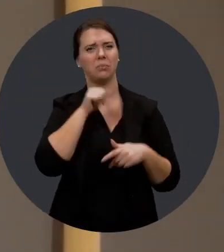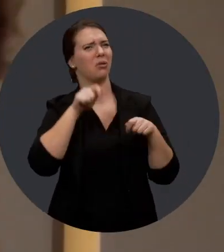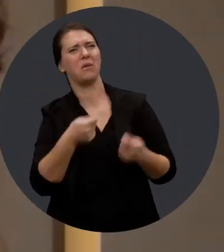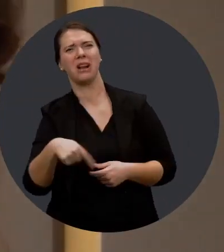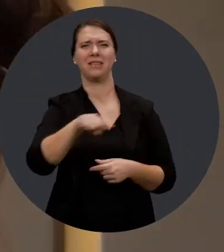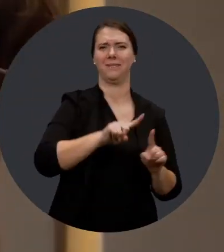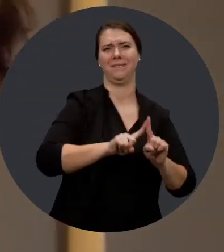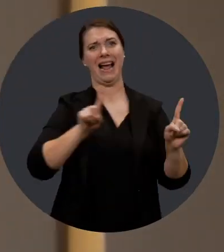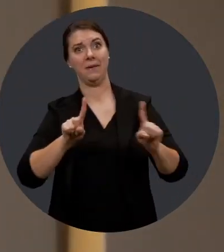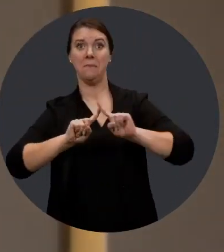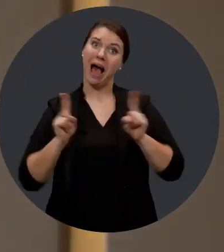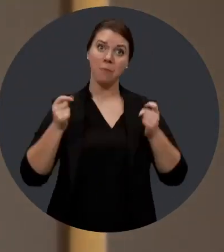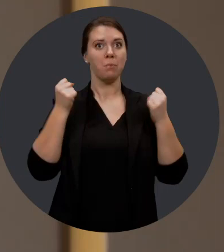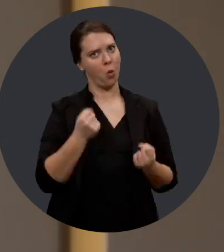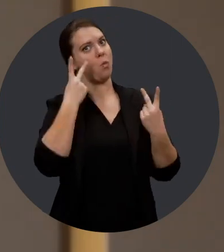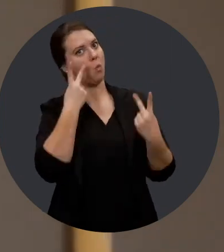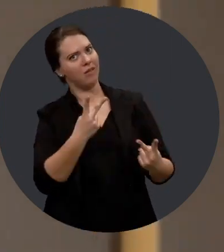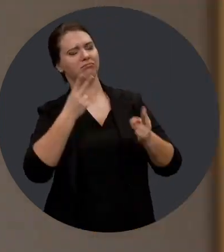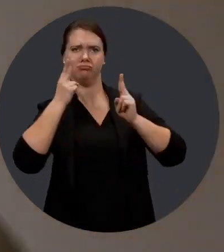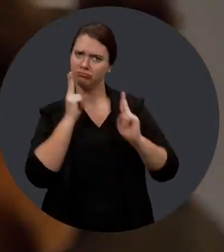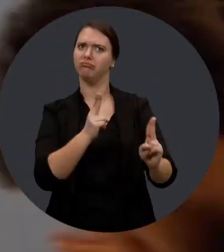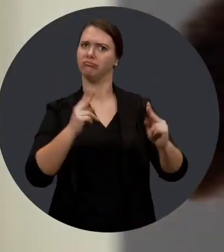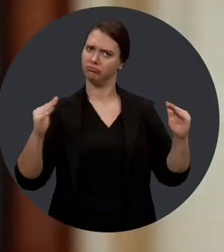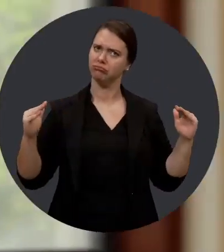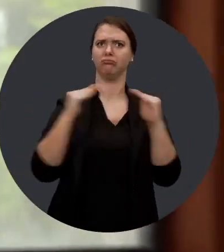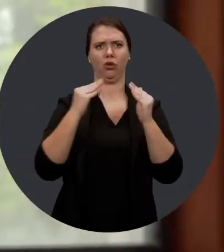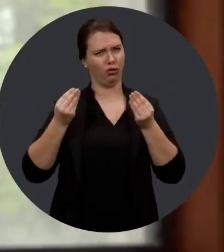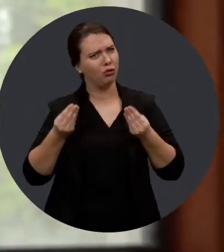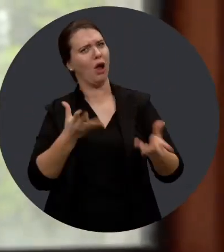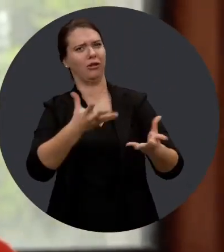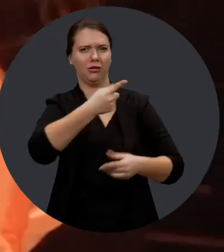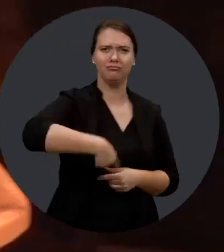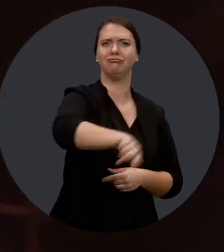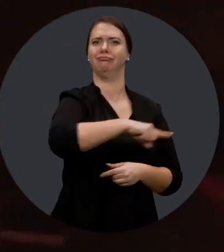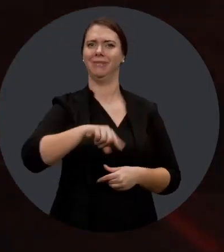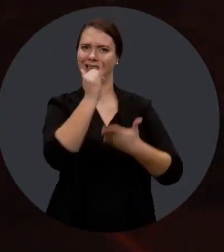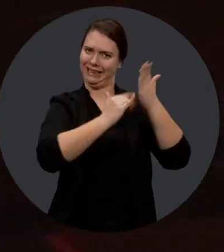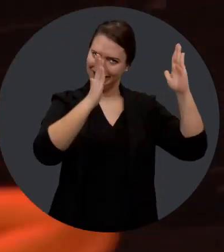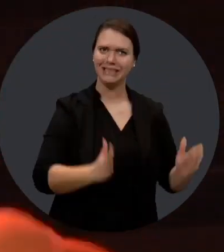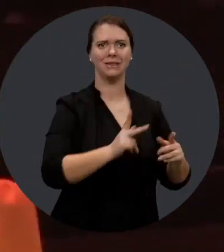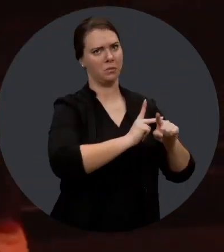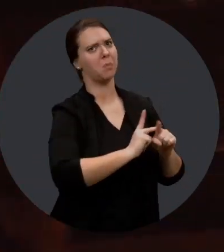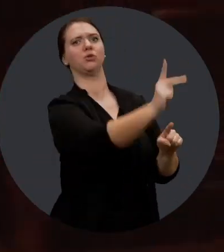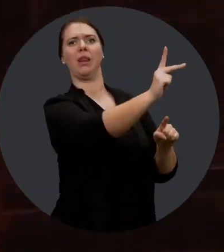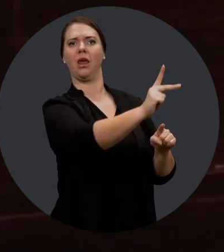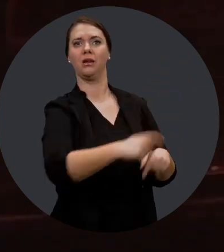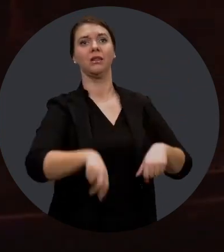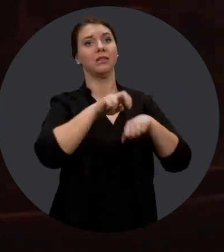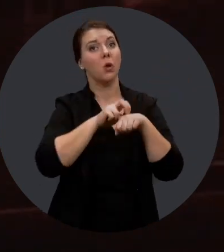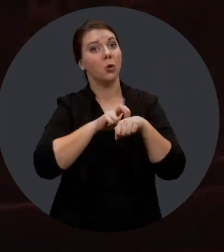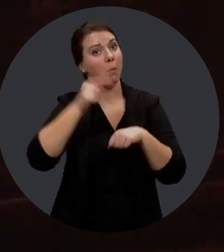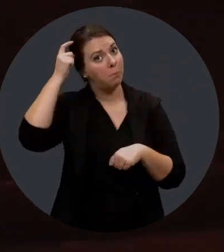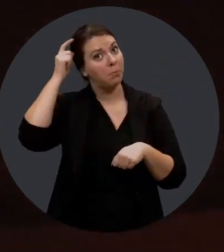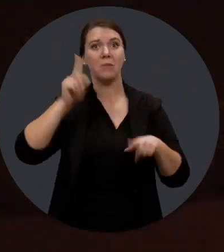avec un trouble du spectre de l'autisme, qui ne sont pas dans les normes, d'être capables de voir, de reconnaître qu'ils ont autant à